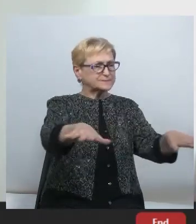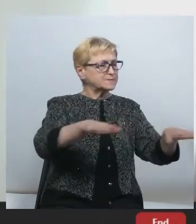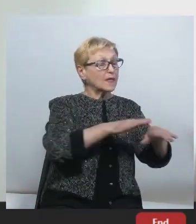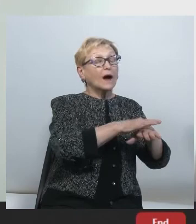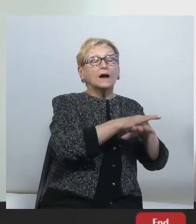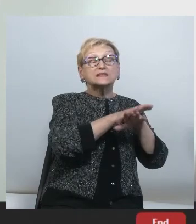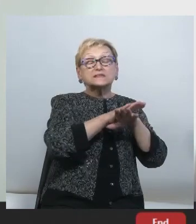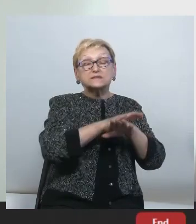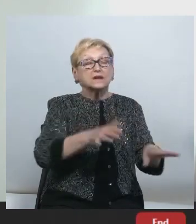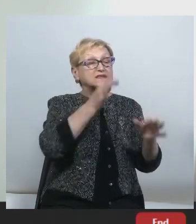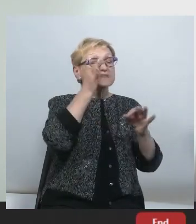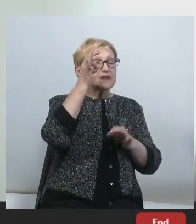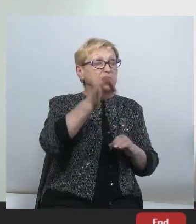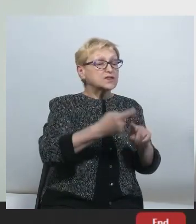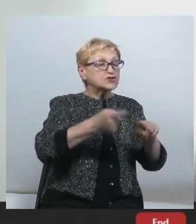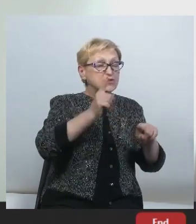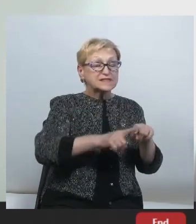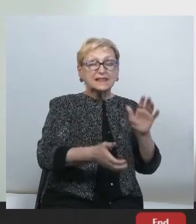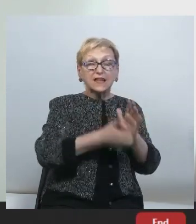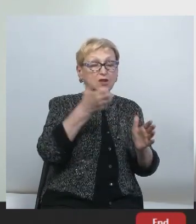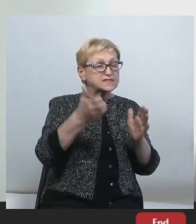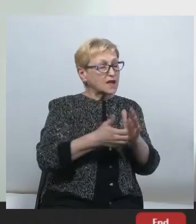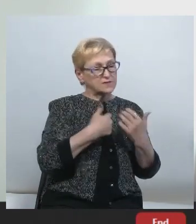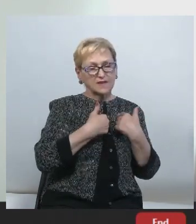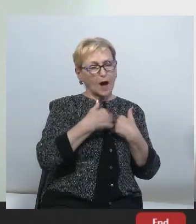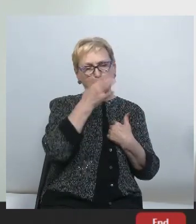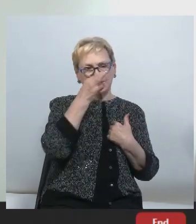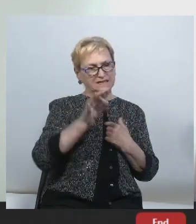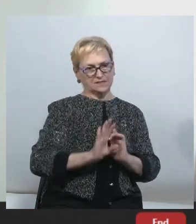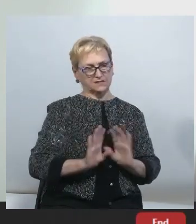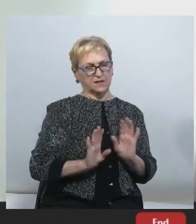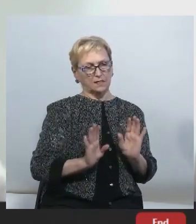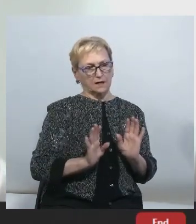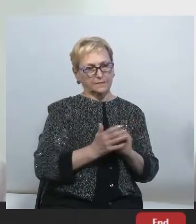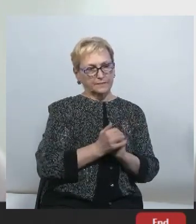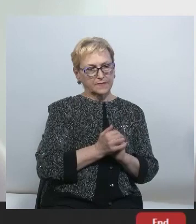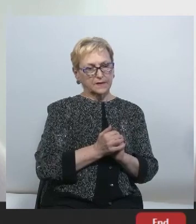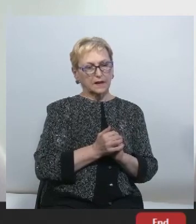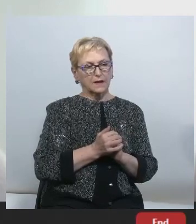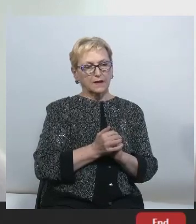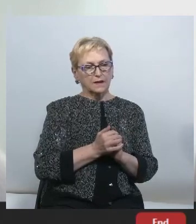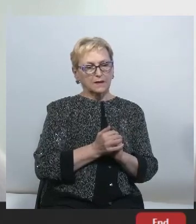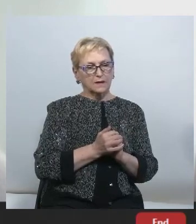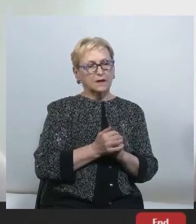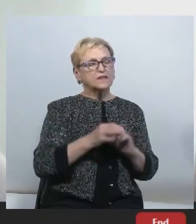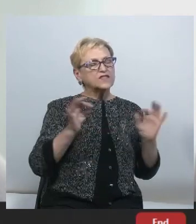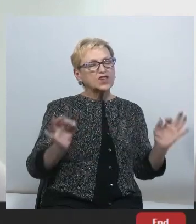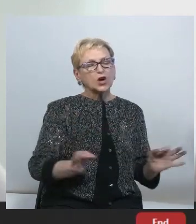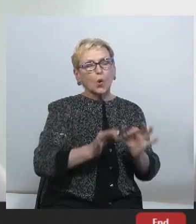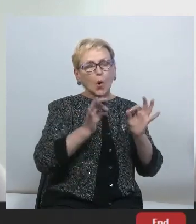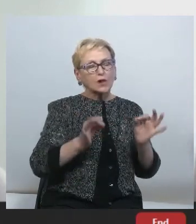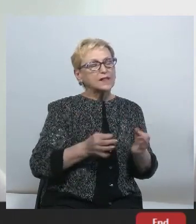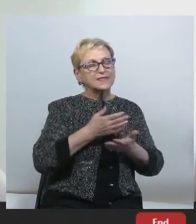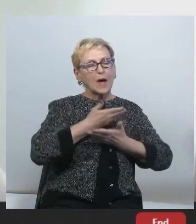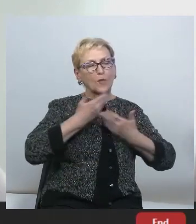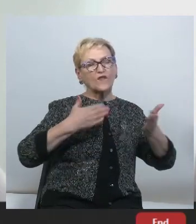недостатньо, я би навіть не бралася. Безперечно, ніколи не буває межі.